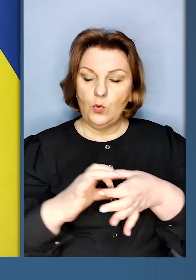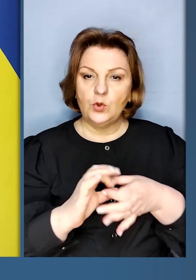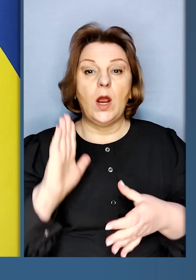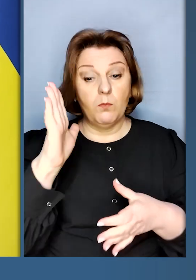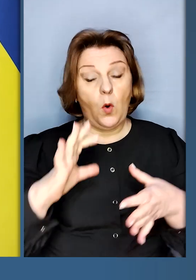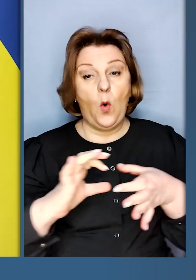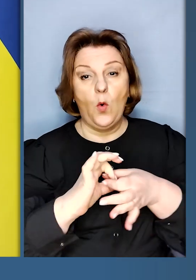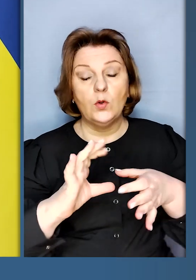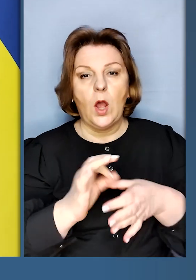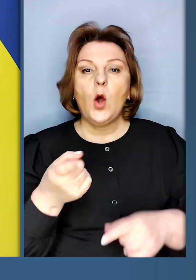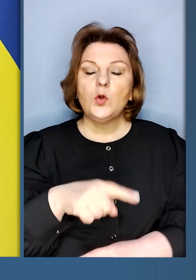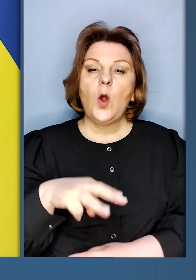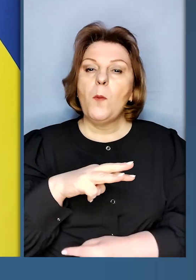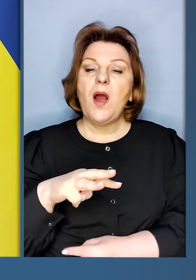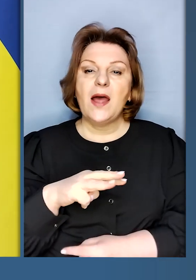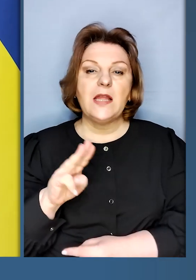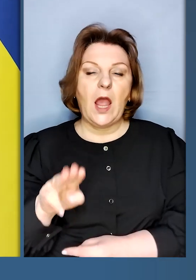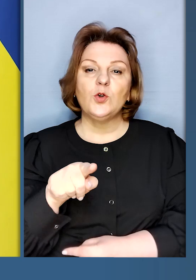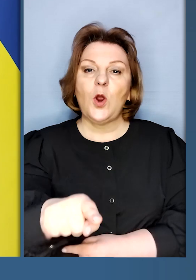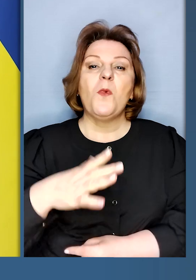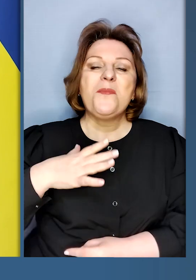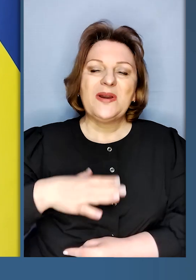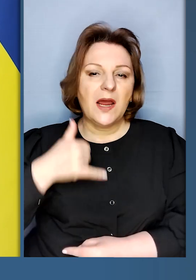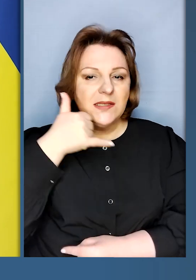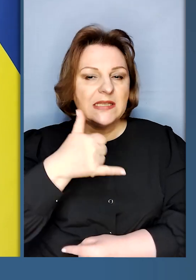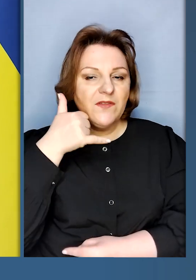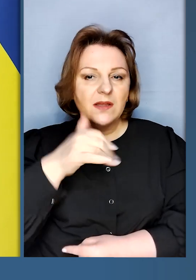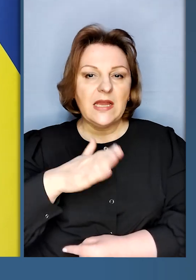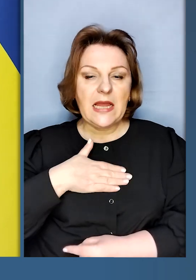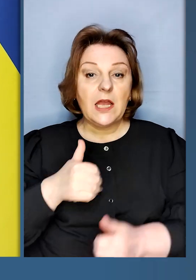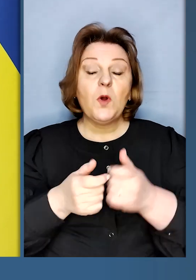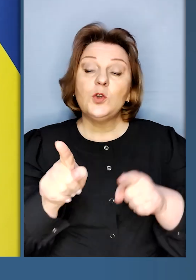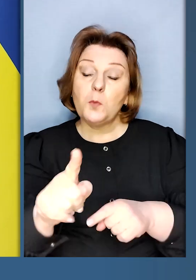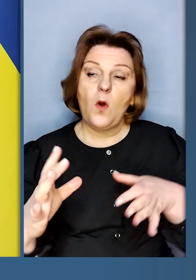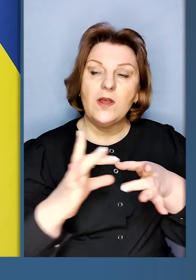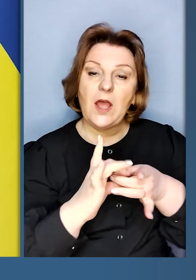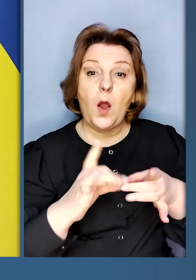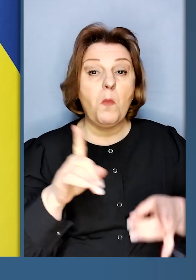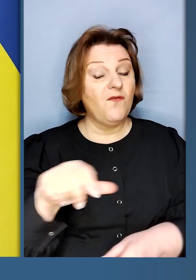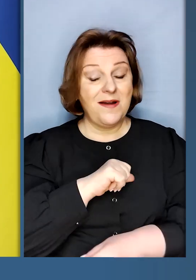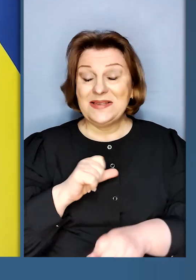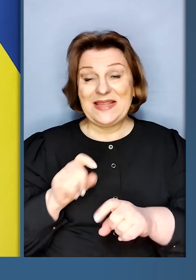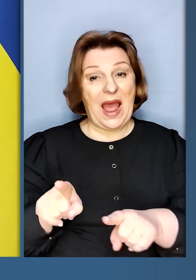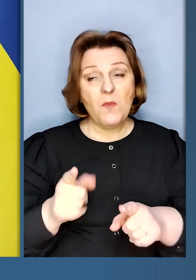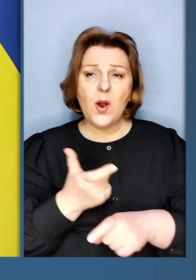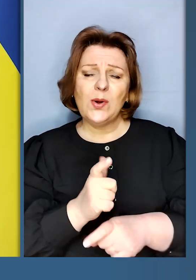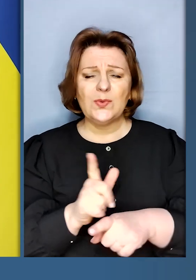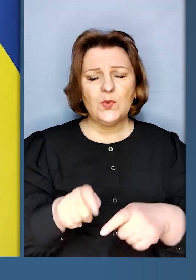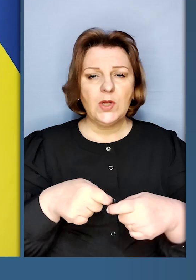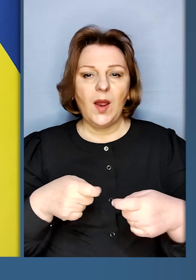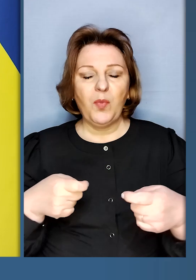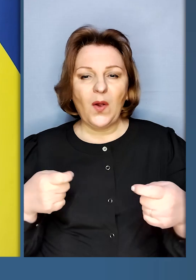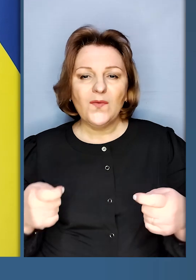І тому, Матеюш, тобі прийдеться ще дзвонити нашим партнерам, щоб вони долучались. Бо вони самостійно дуже